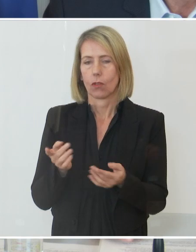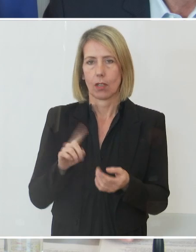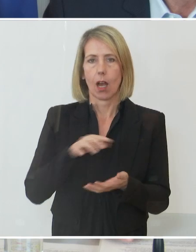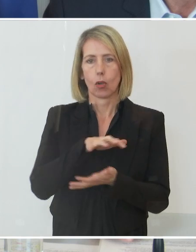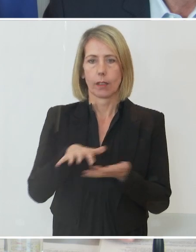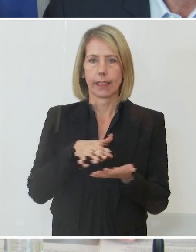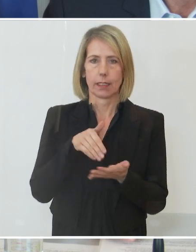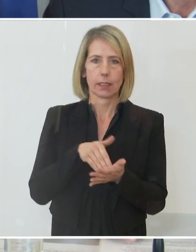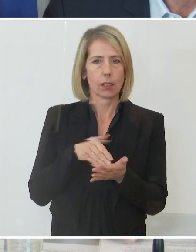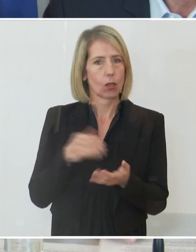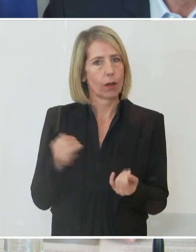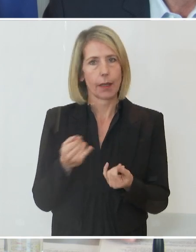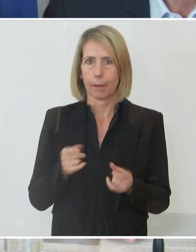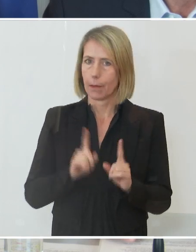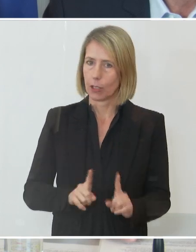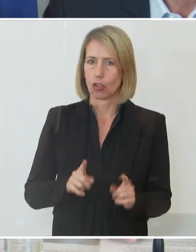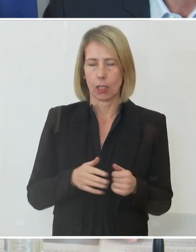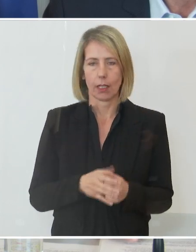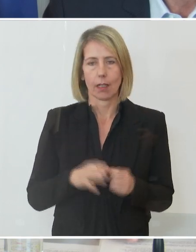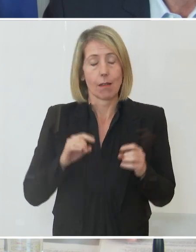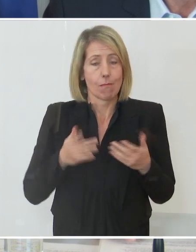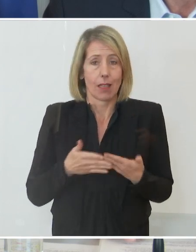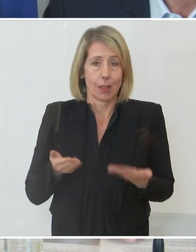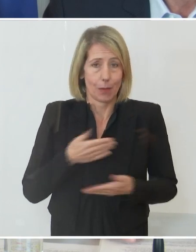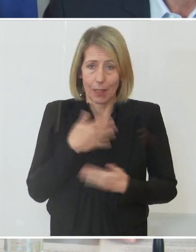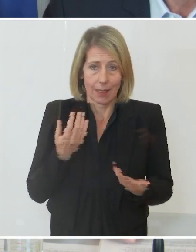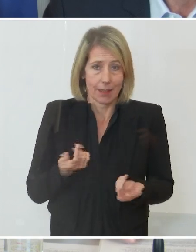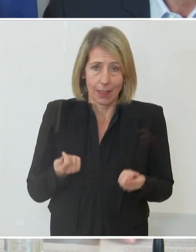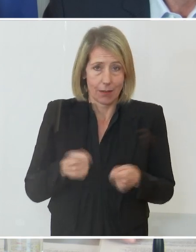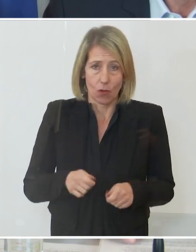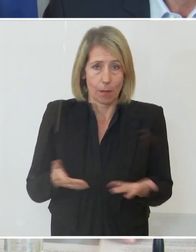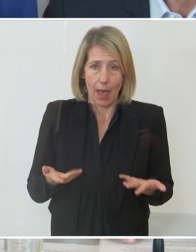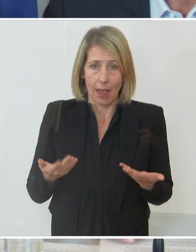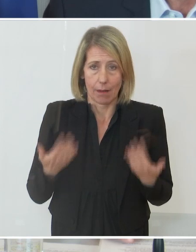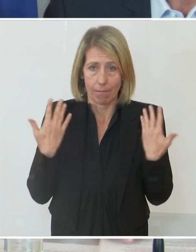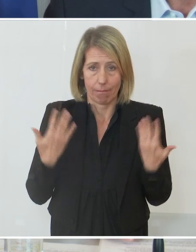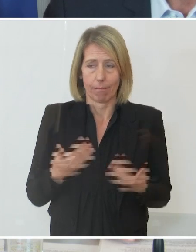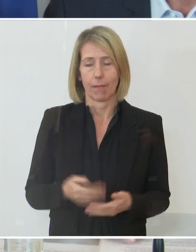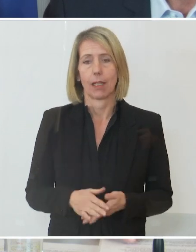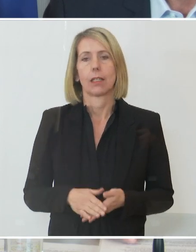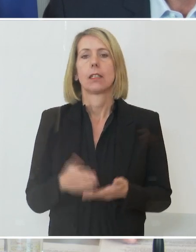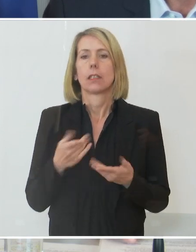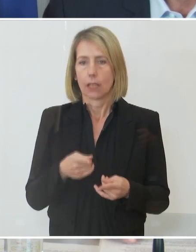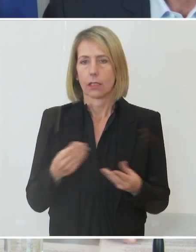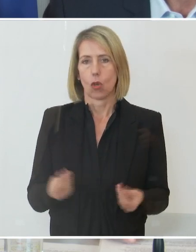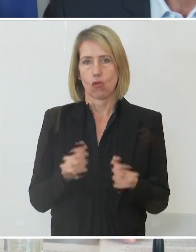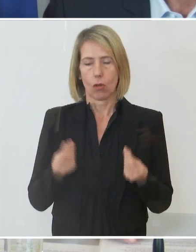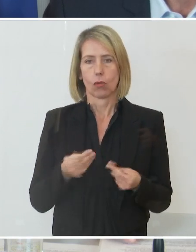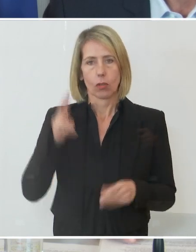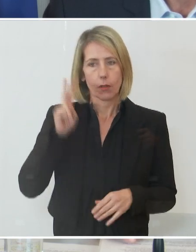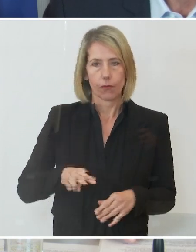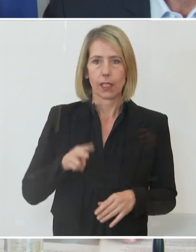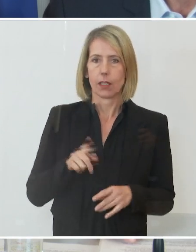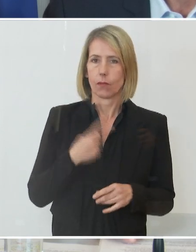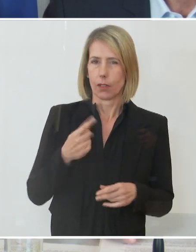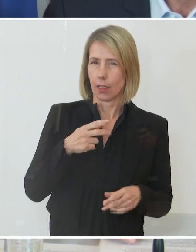besteht und die Pandemie nach wie vor nicht gemeistert ist. Das ist auch der Grund, dass wir in Wien den Hand